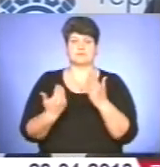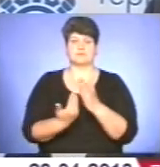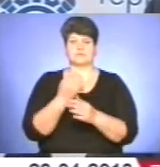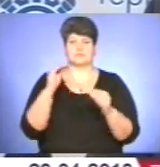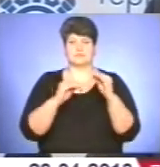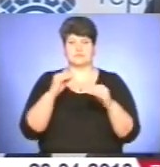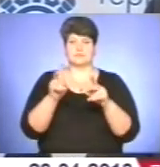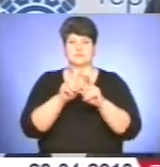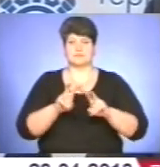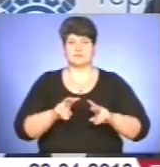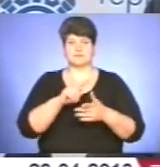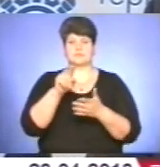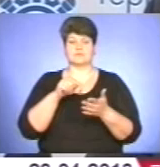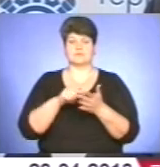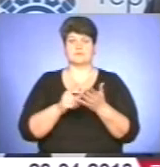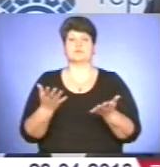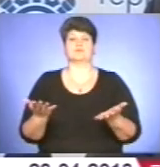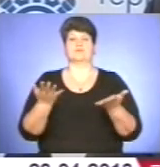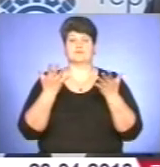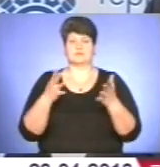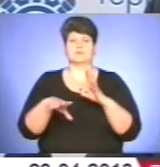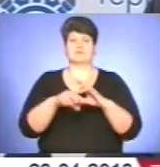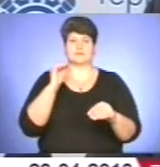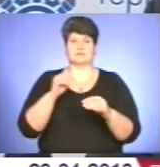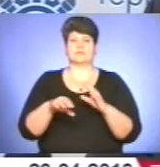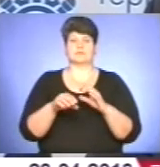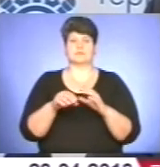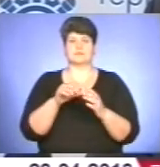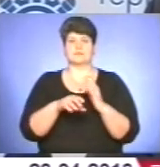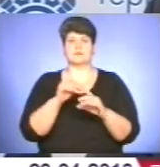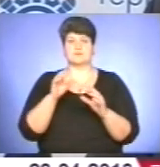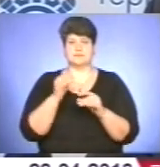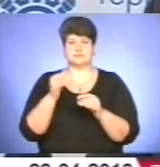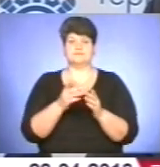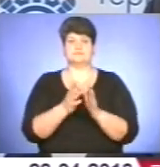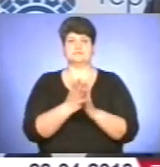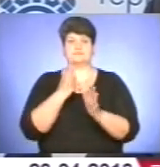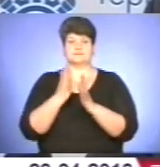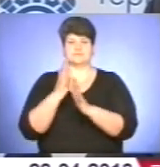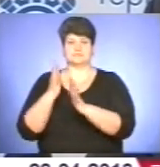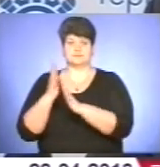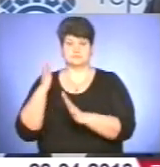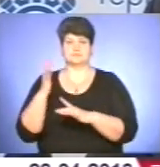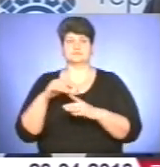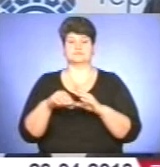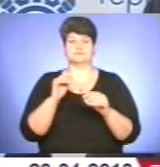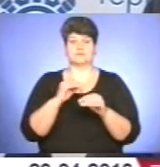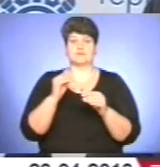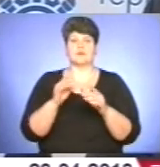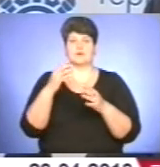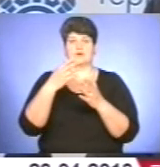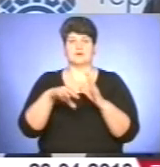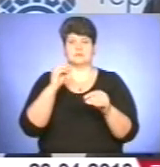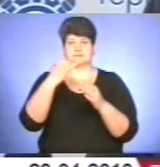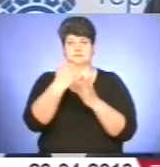розглянути питання щодо визнання обраними депутатами Тернопільської власної ради наступних за черговістю кандидатів у депутати у виборчих списках